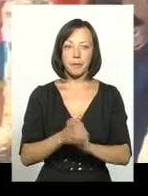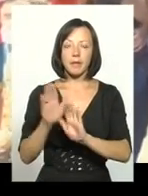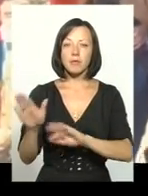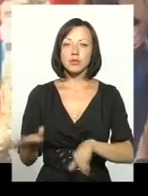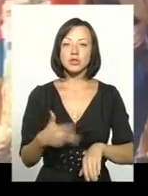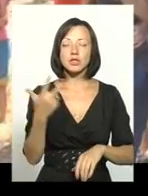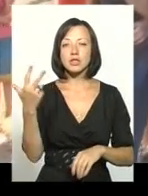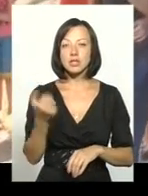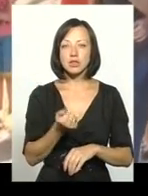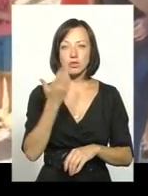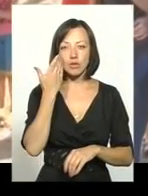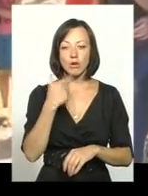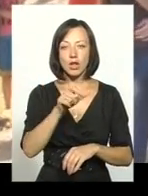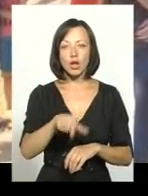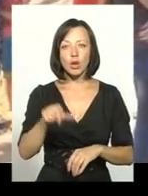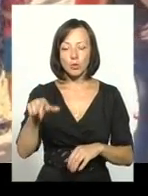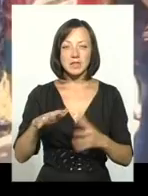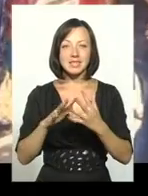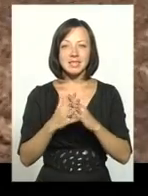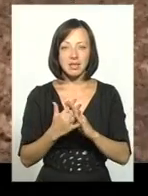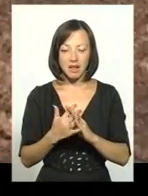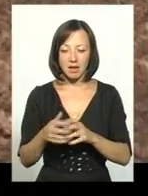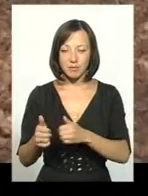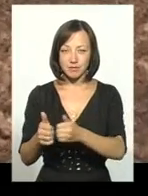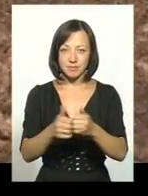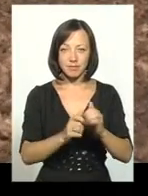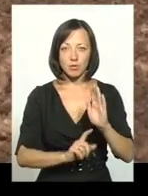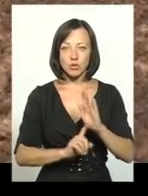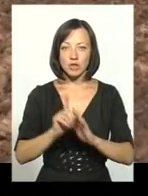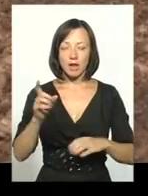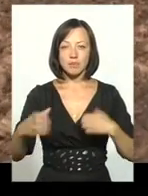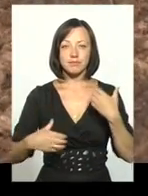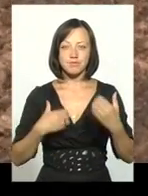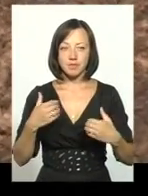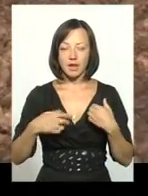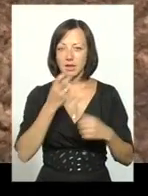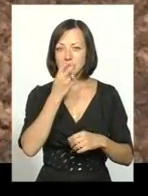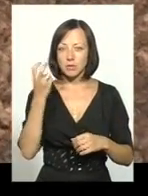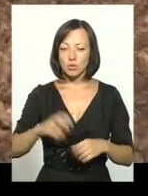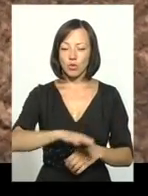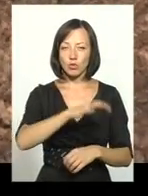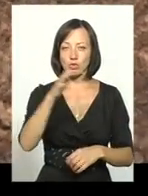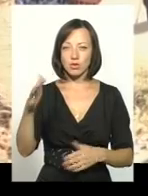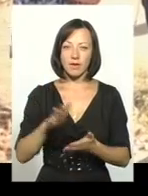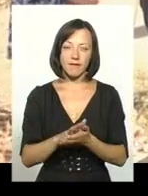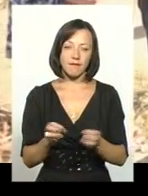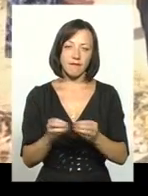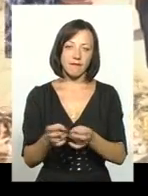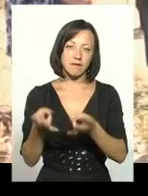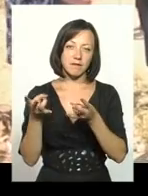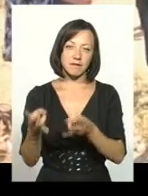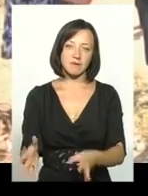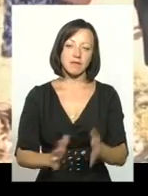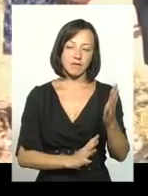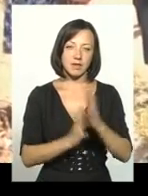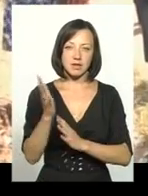трьох тижнів, відколи мешканці Чимбарівки та довколишніх сіл почали бити тривогу, а смердючі кучу гори гною, як лежали в лісосмогах на